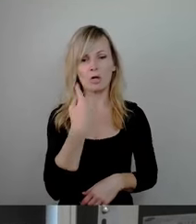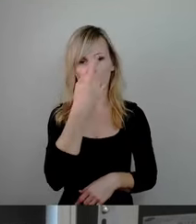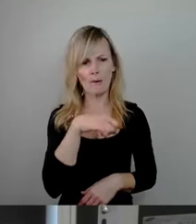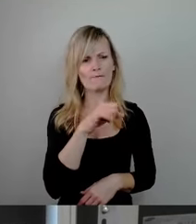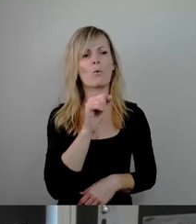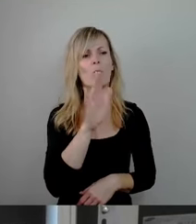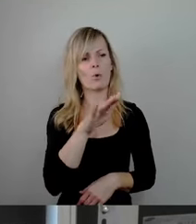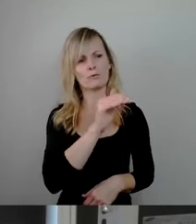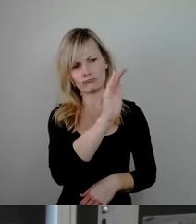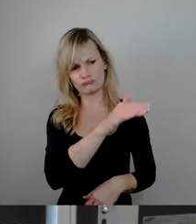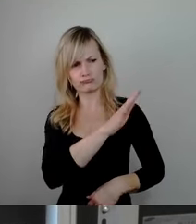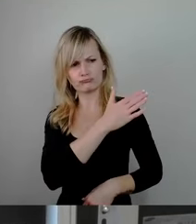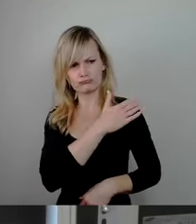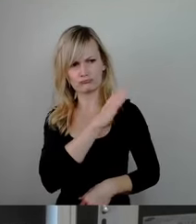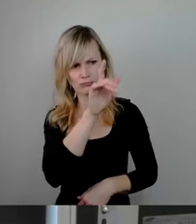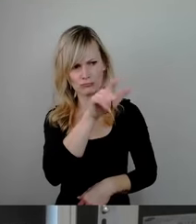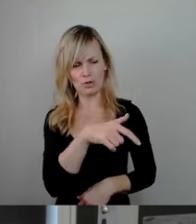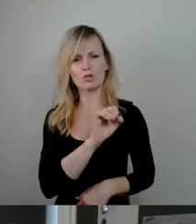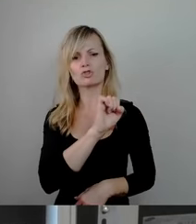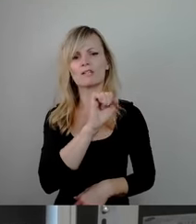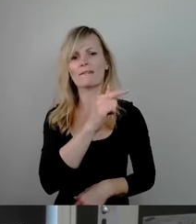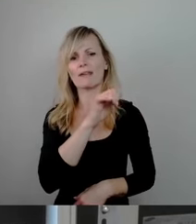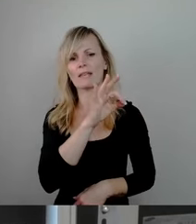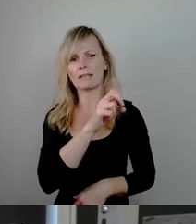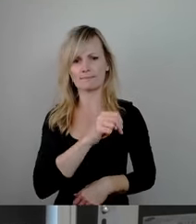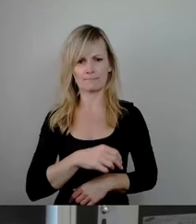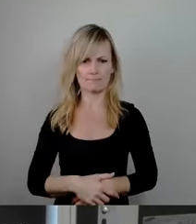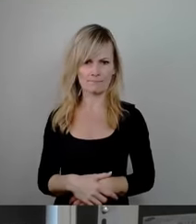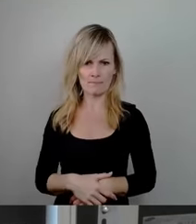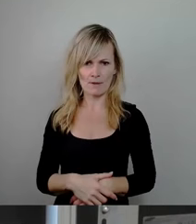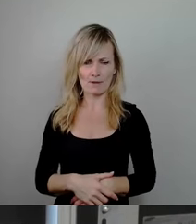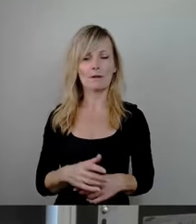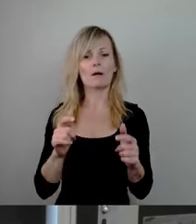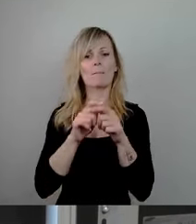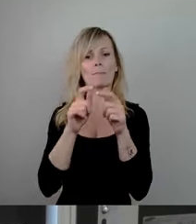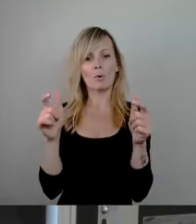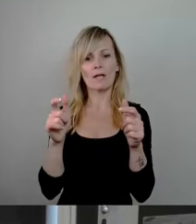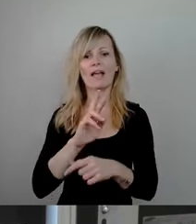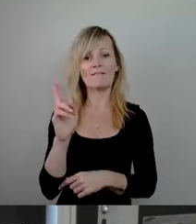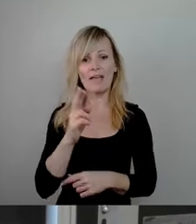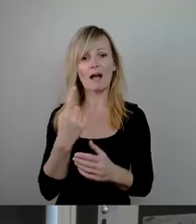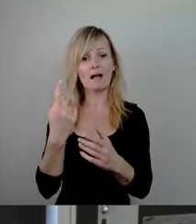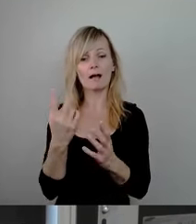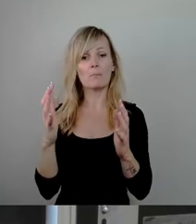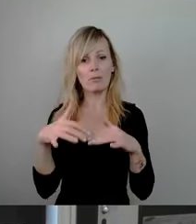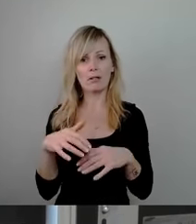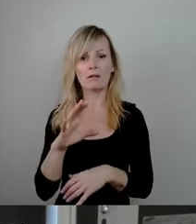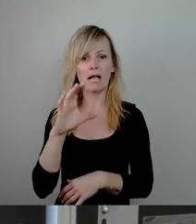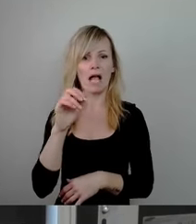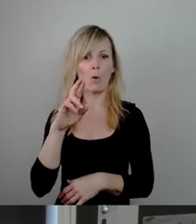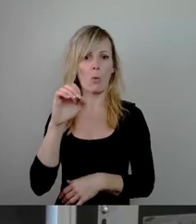Bleiben wir also bei der Brücke. Denn es war einzig und allein Carola, die versagte. Mit der wenig